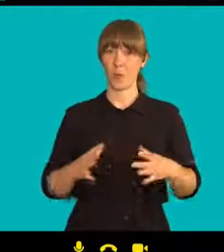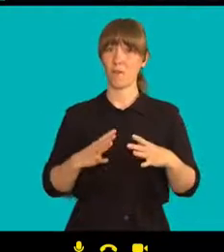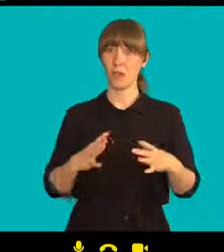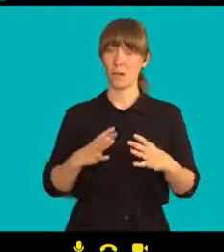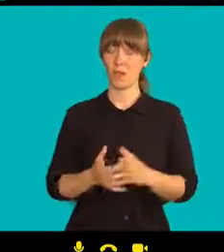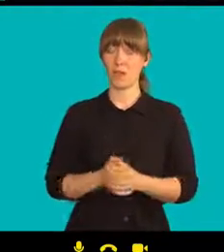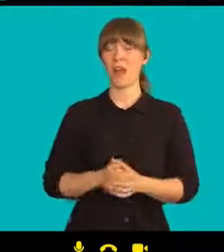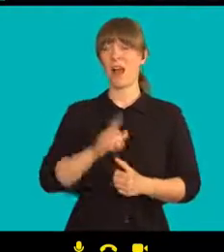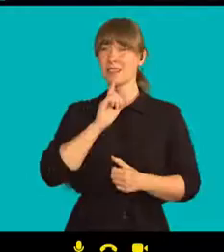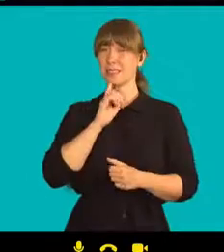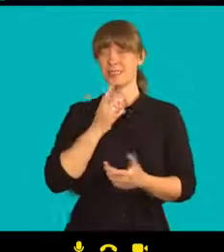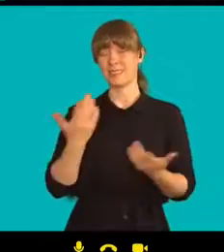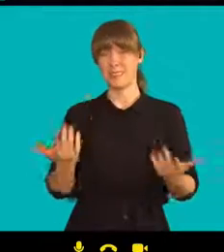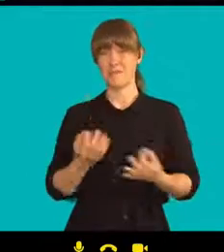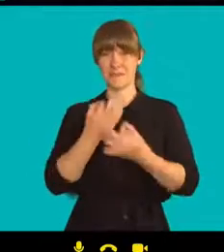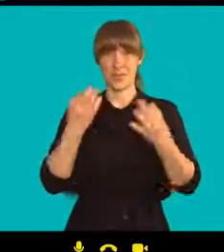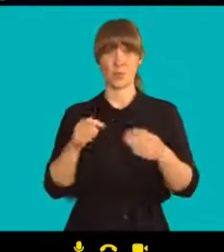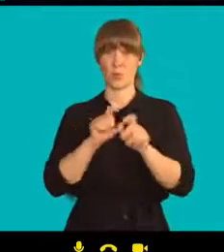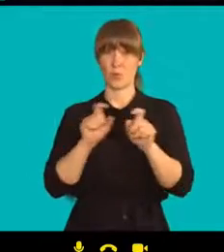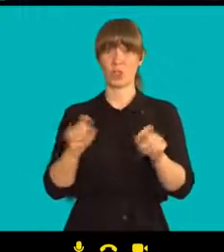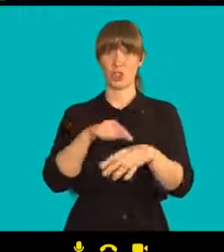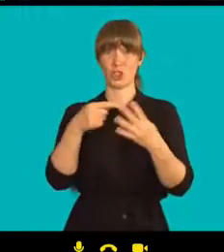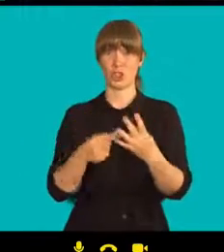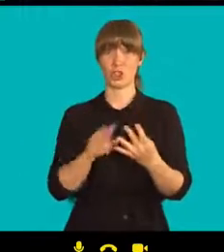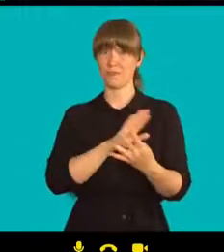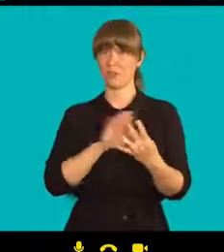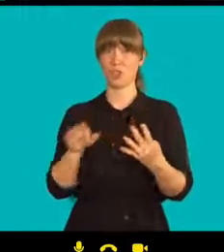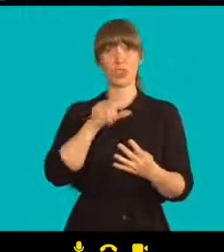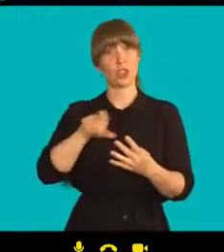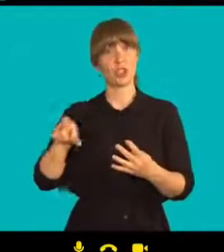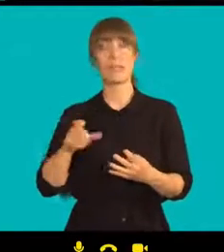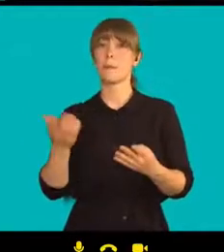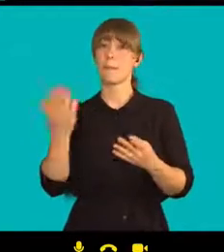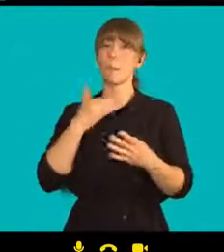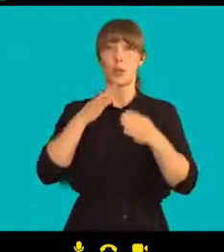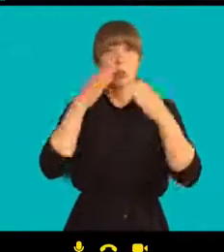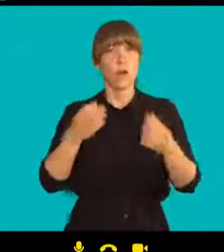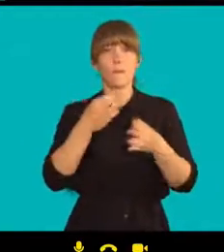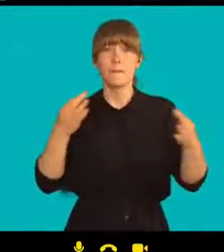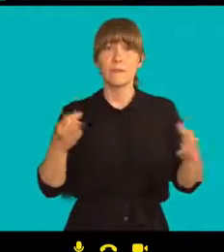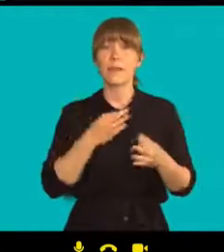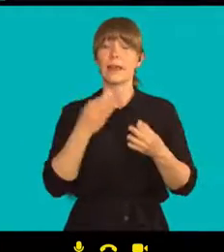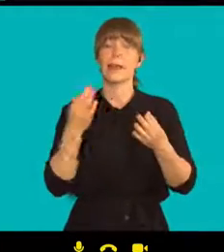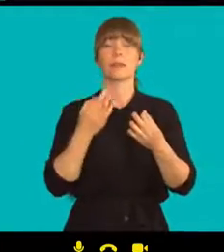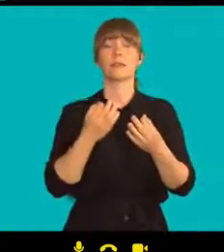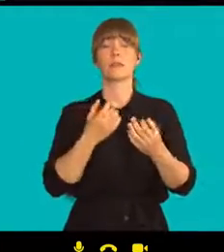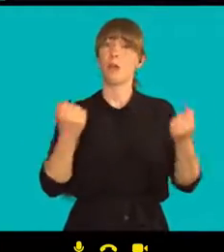že všichni čtyři kolegové se věnovali otázkám lidských práv. Marfa je koordinátorka dobrovolníků,